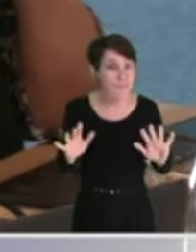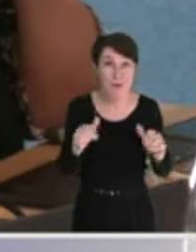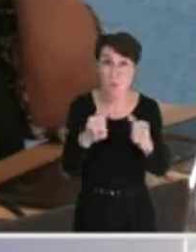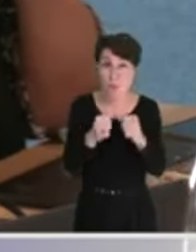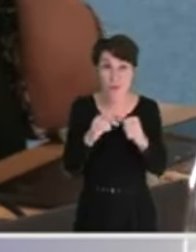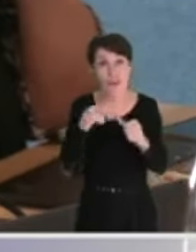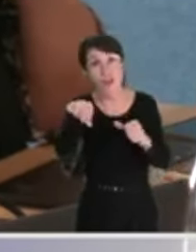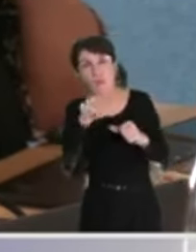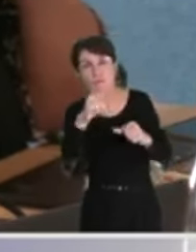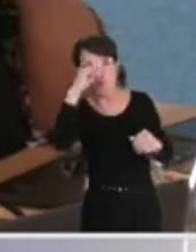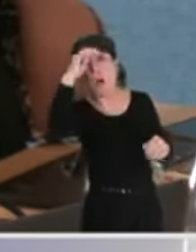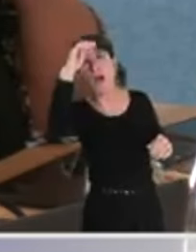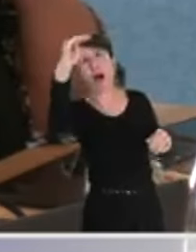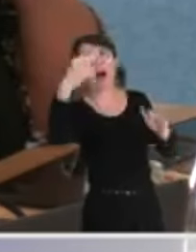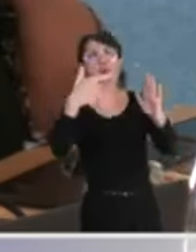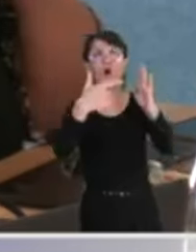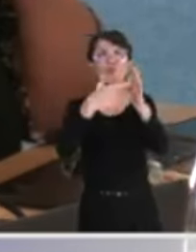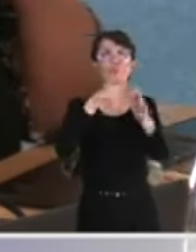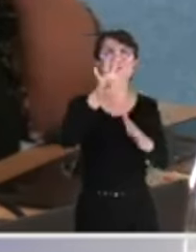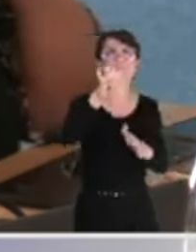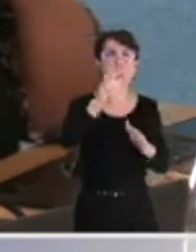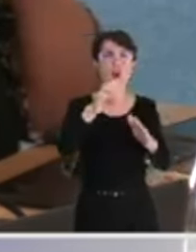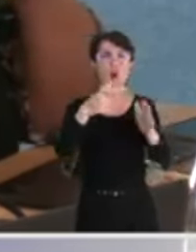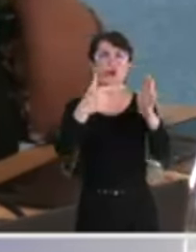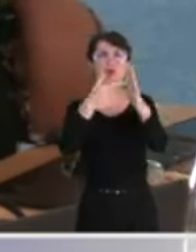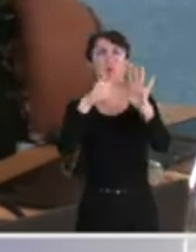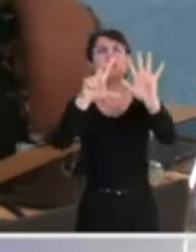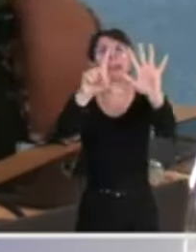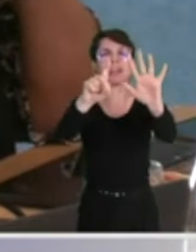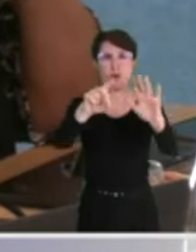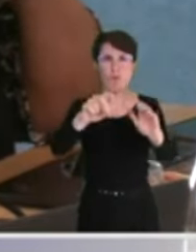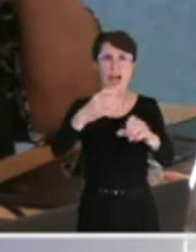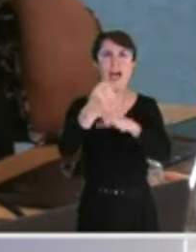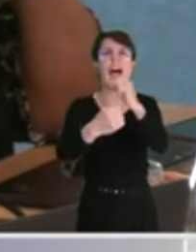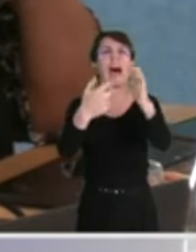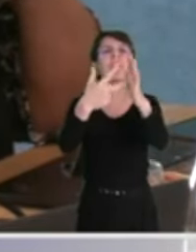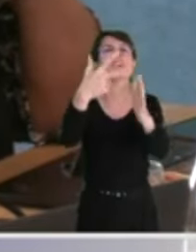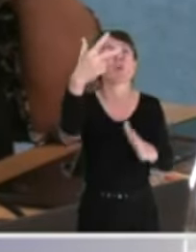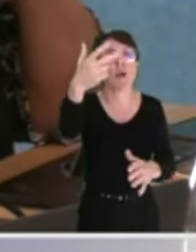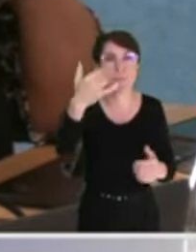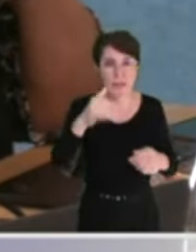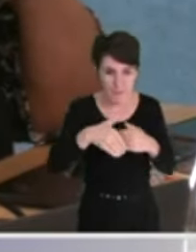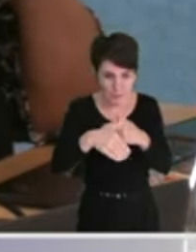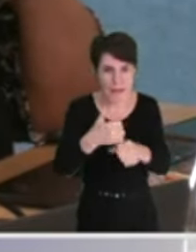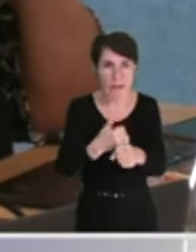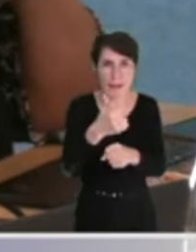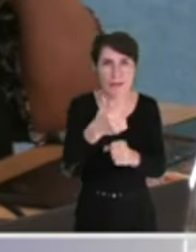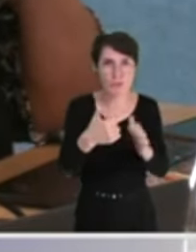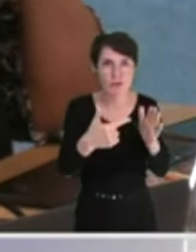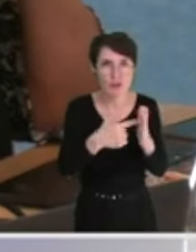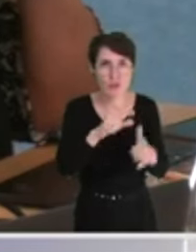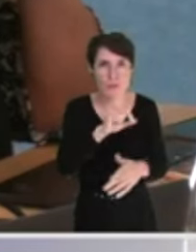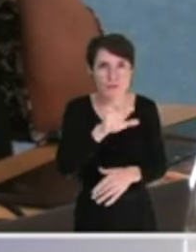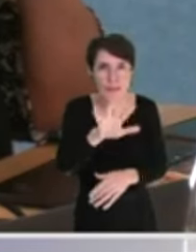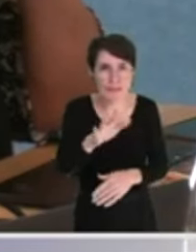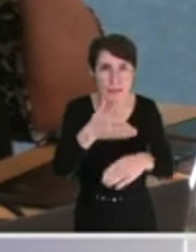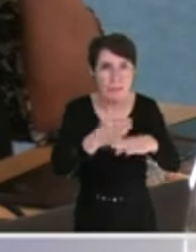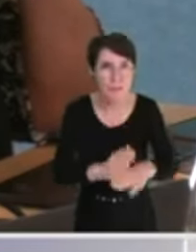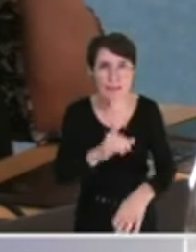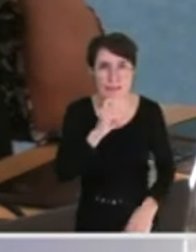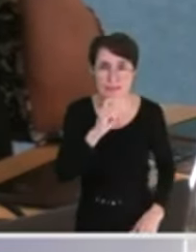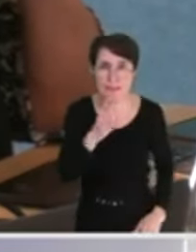prévoyez 2040, 2080, 3000, vous n'avez pas prévu 2024, 2025, 2026. Vous n'avez pas